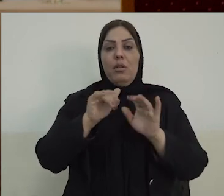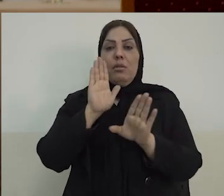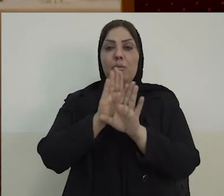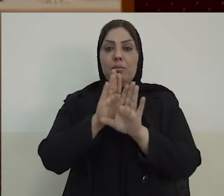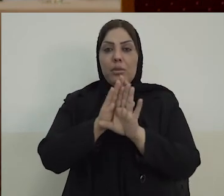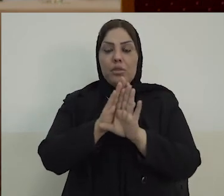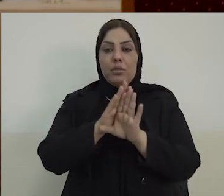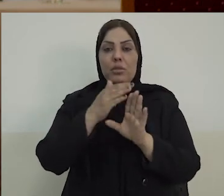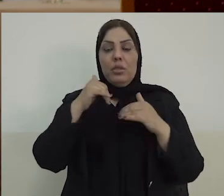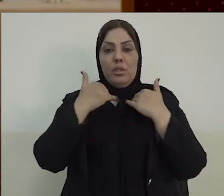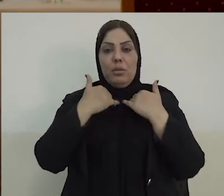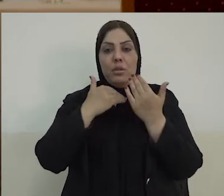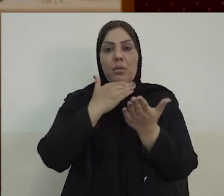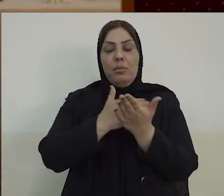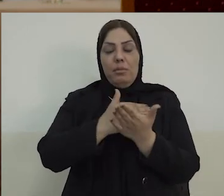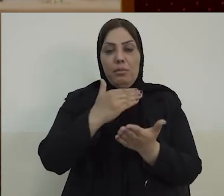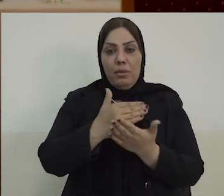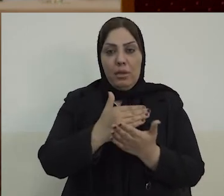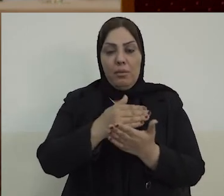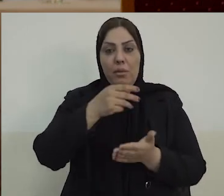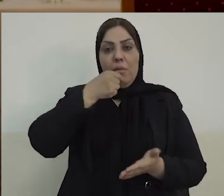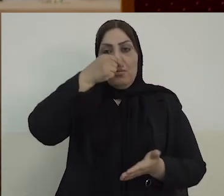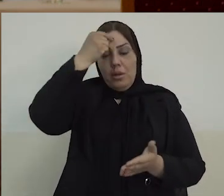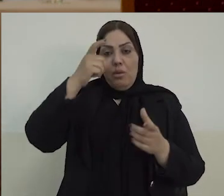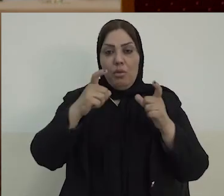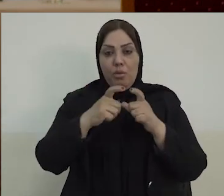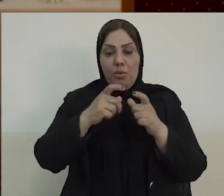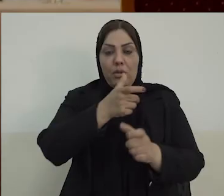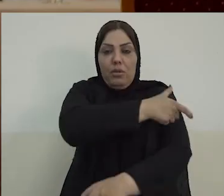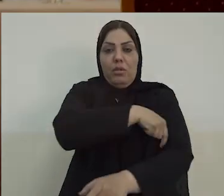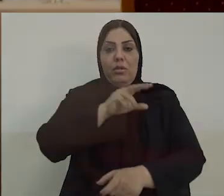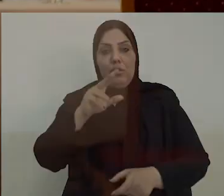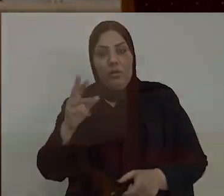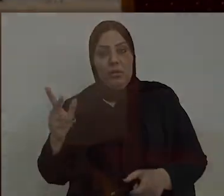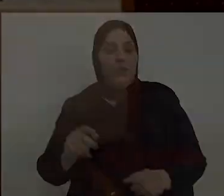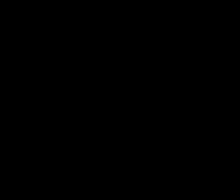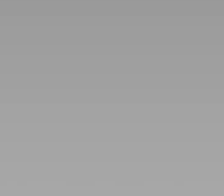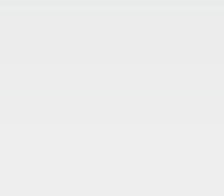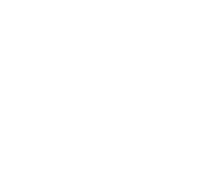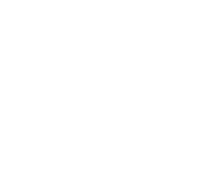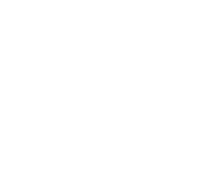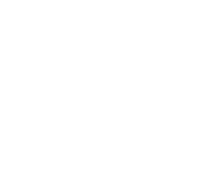بياني كزياتر برنامه و پروگرامي انها بي لبو رخ راوكاني كمان دامان وخامت بدايوز تايبت